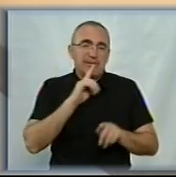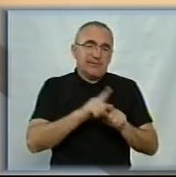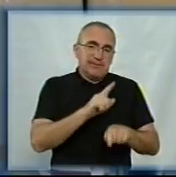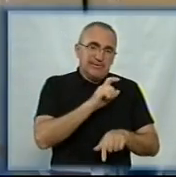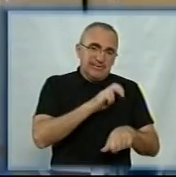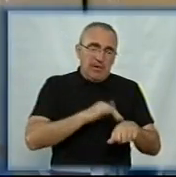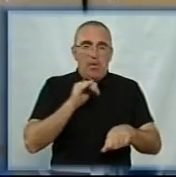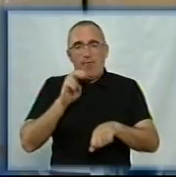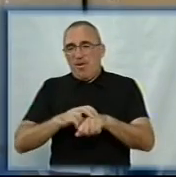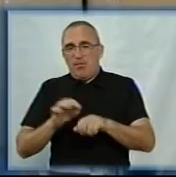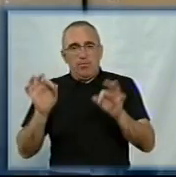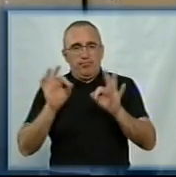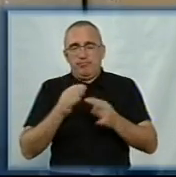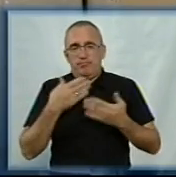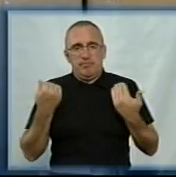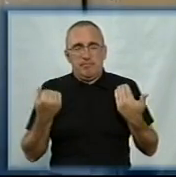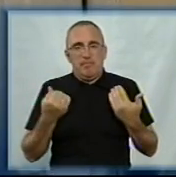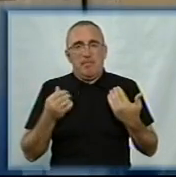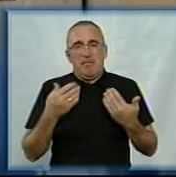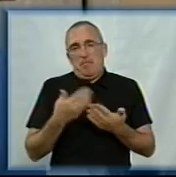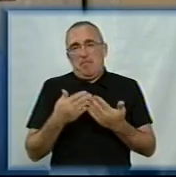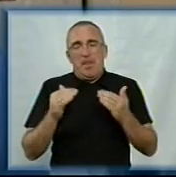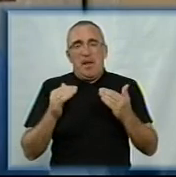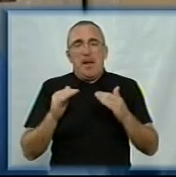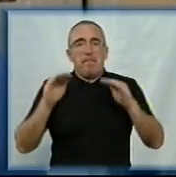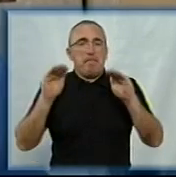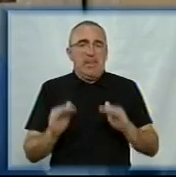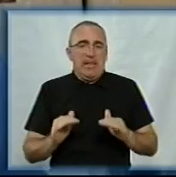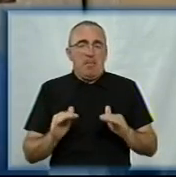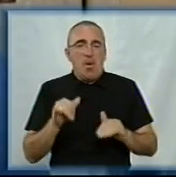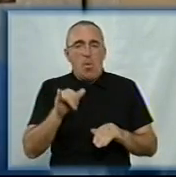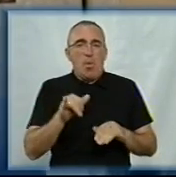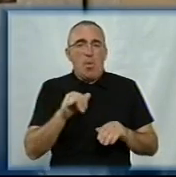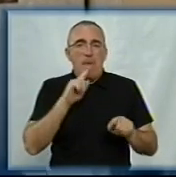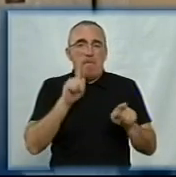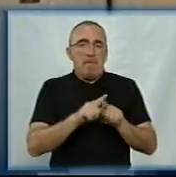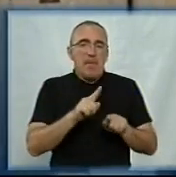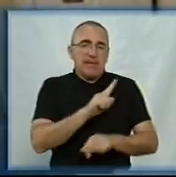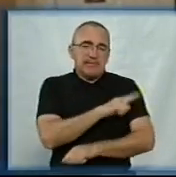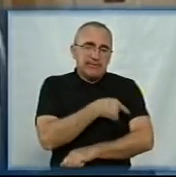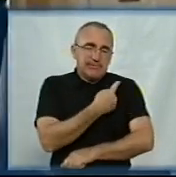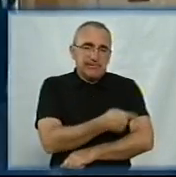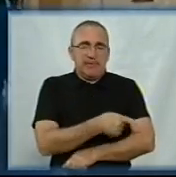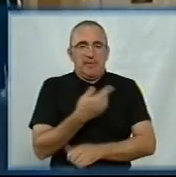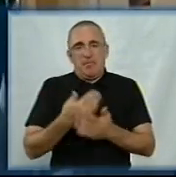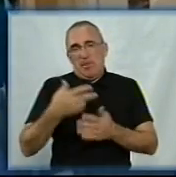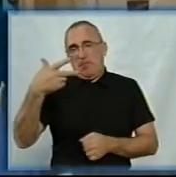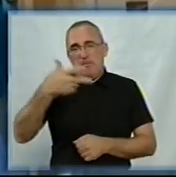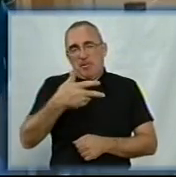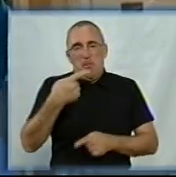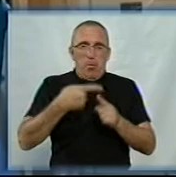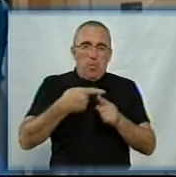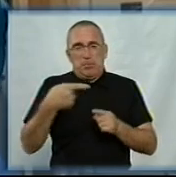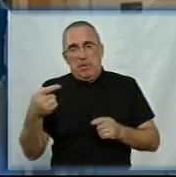ні у лікарів. Приблизно мінімалка у медсестер і санітарочек десь біля трьох тисяч плюс